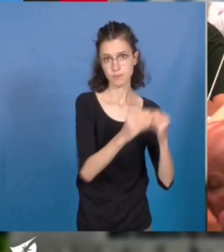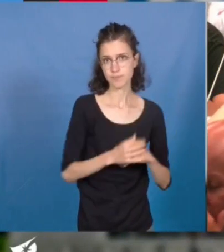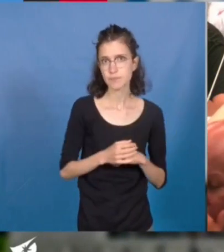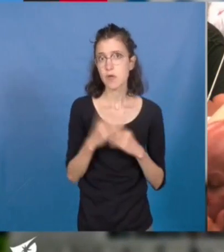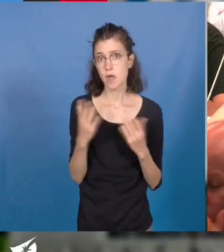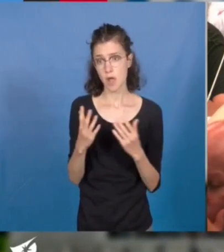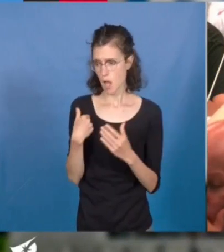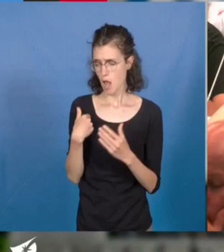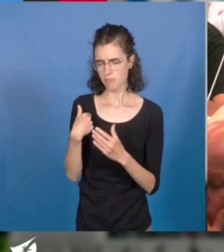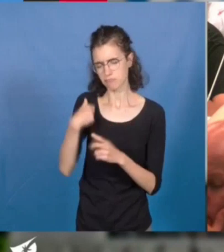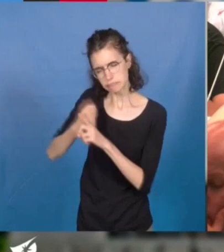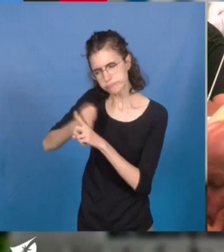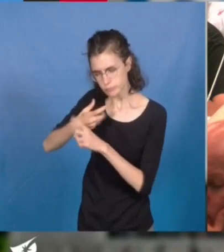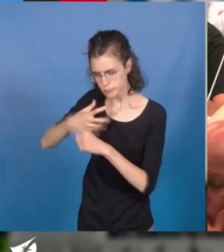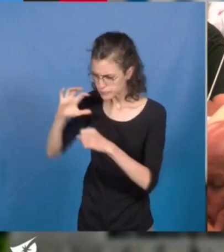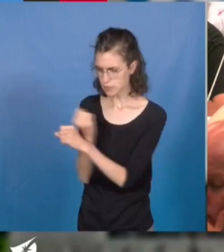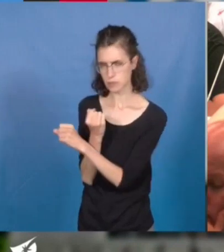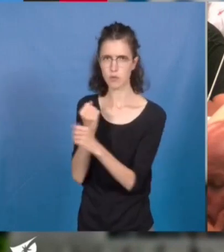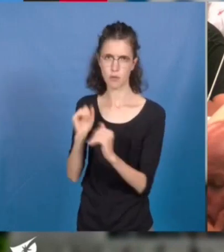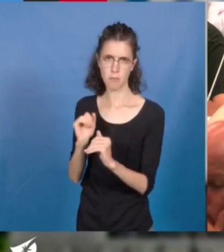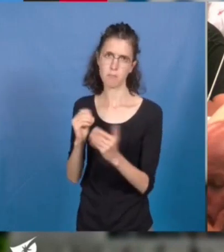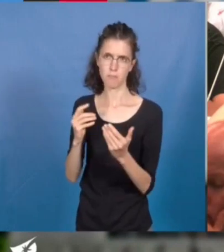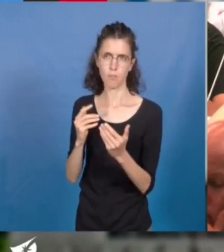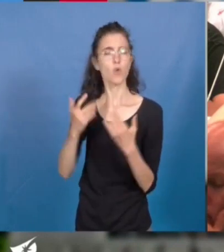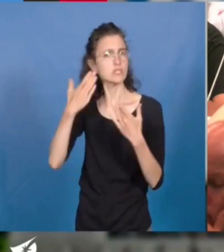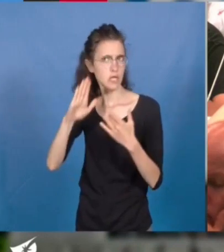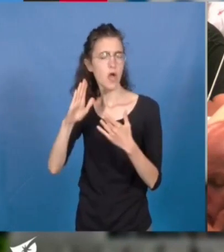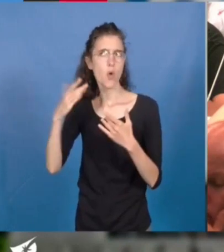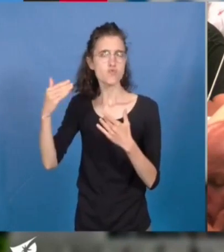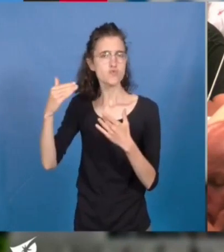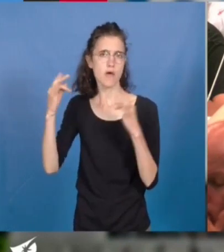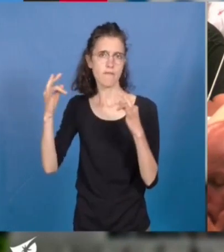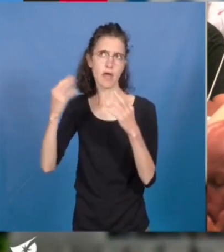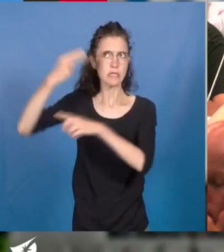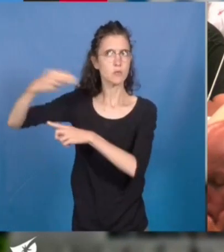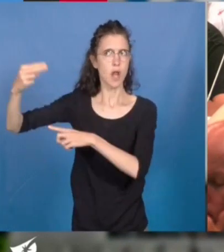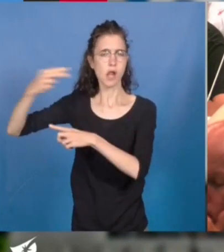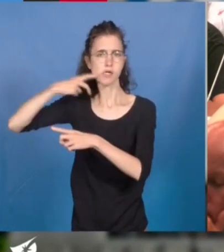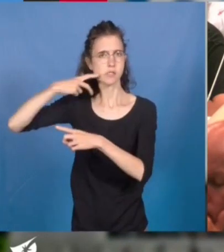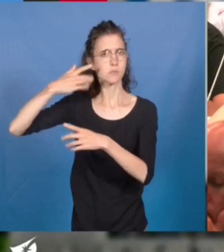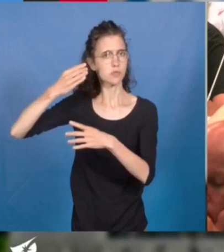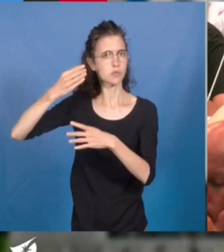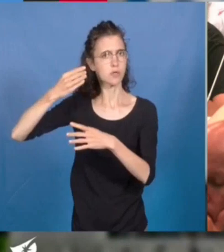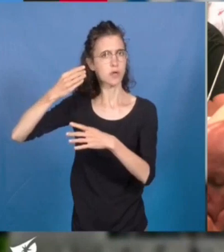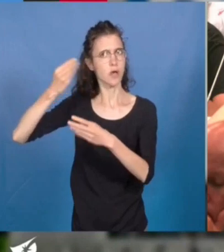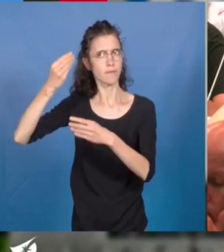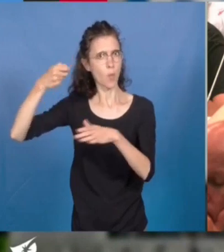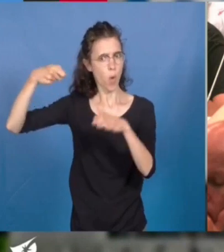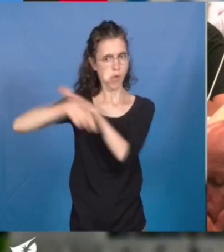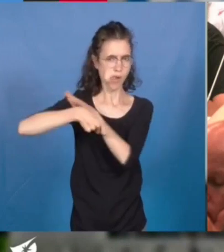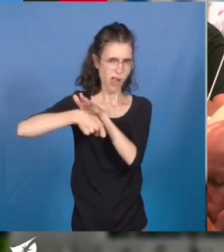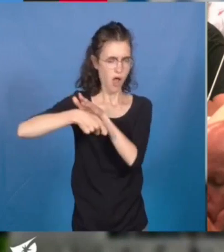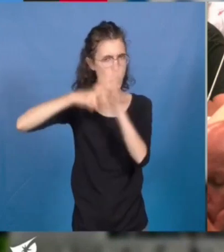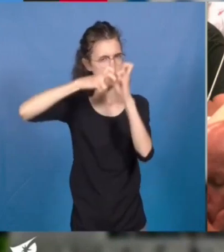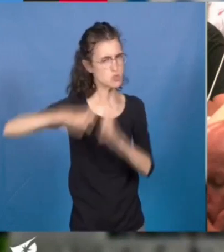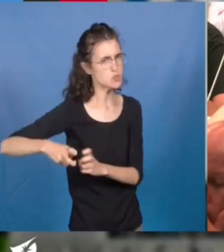malgré une tendance, nous le savons, à l'échelle nationale, à une réduction très forte justement des moyens alloués à la santé.